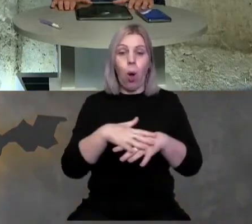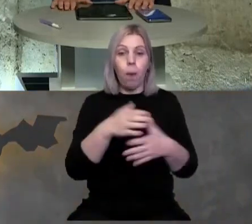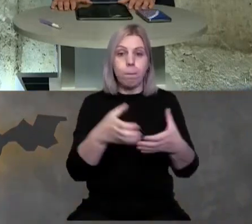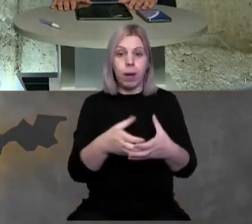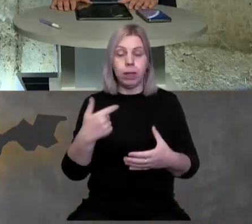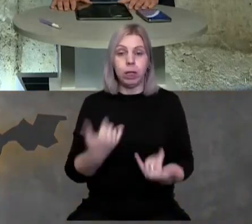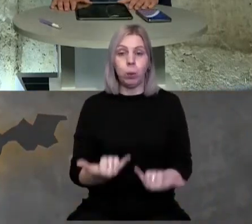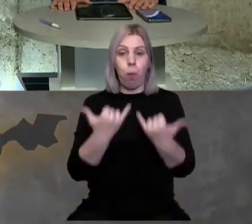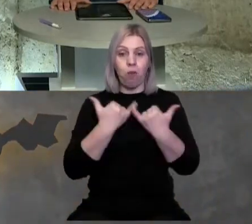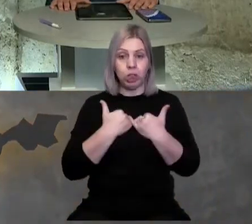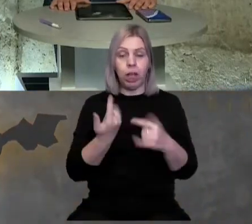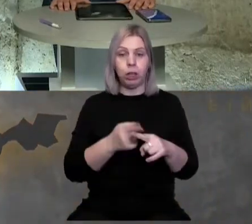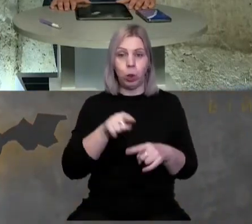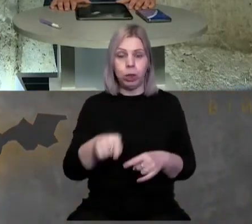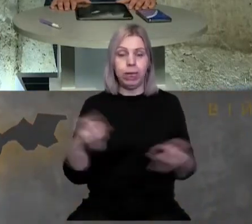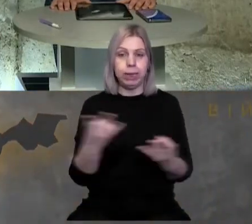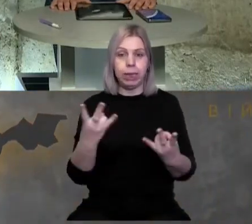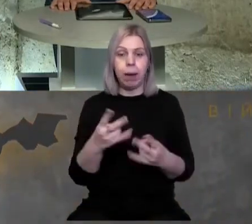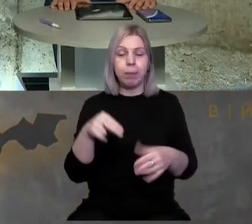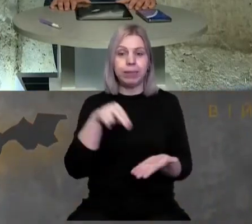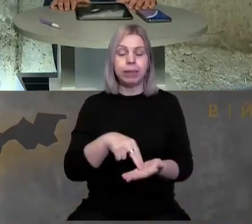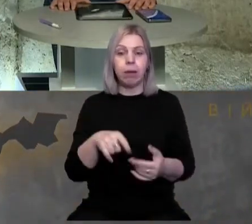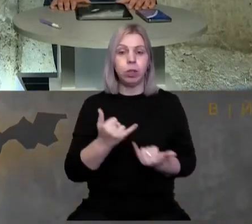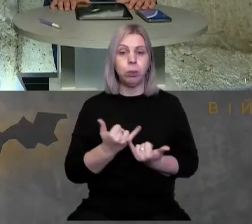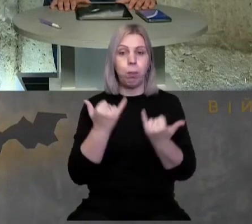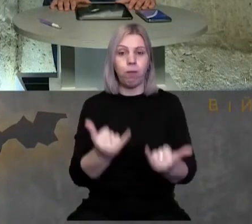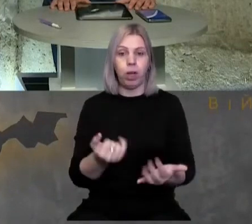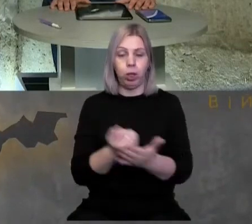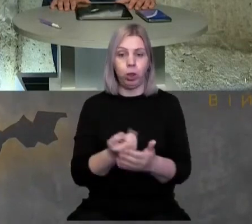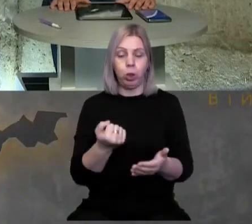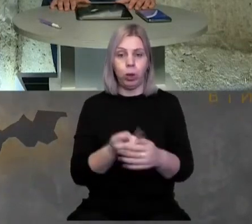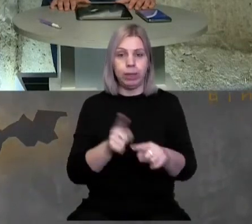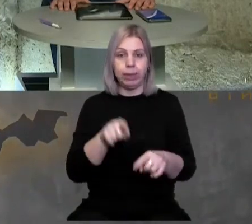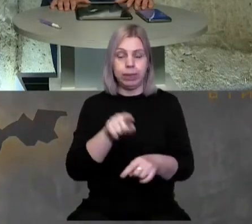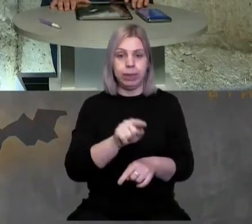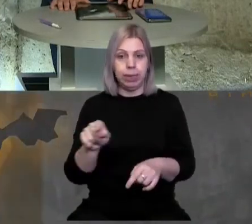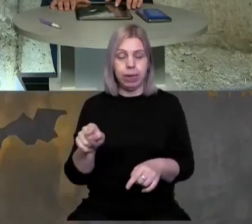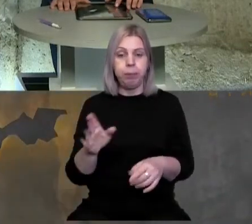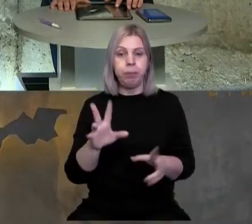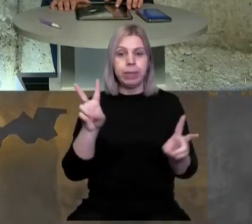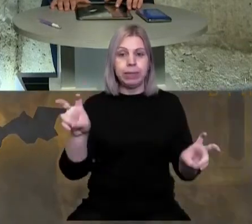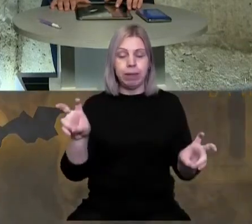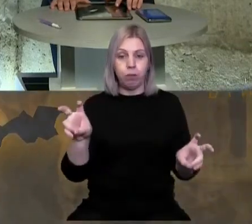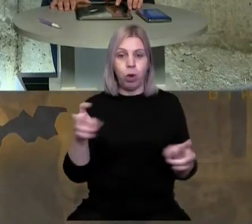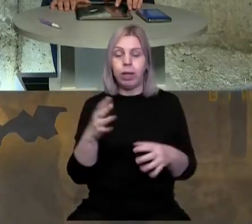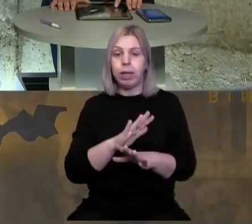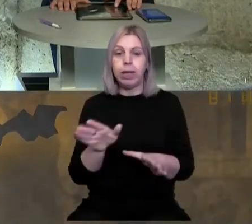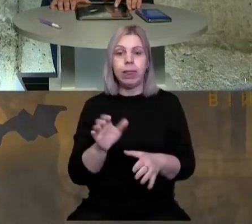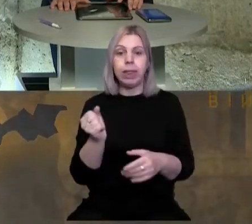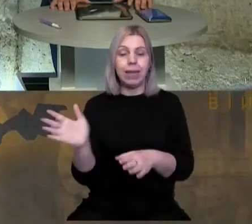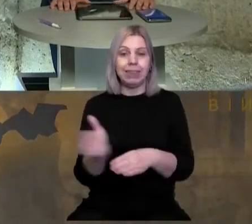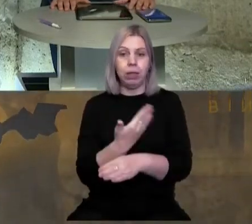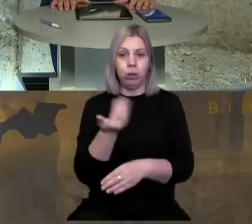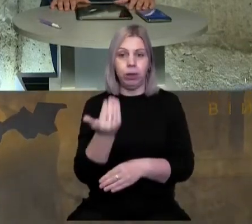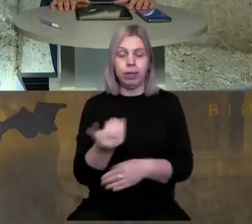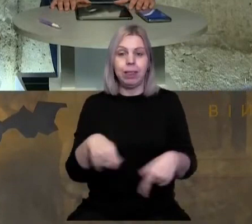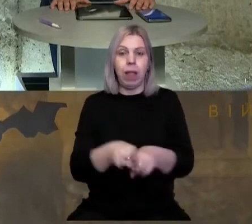поважає, тоді треба ставитися із повагою до цих символів і не скидувати